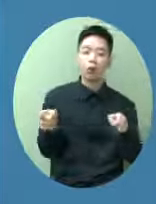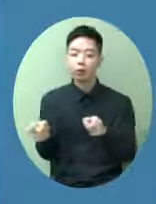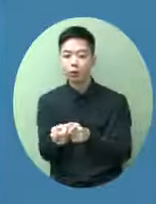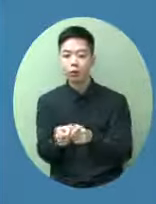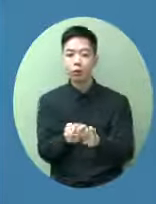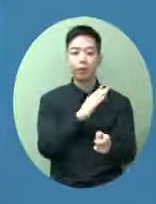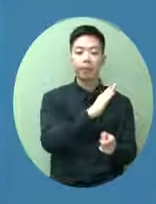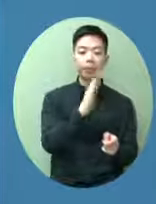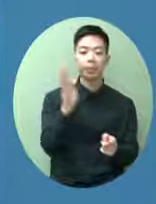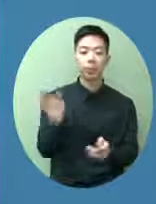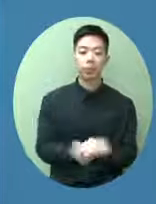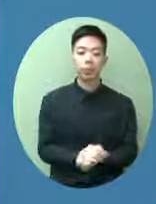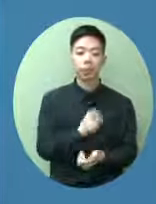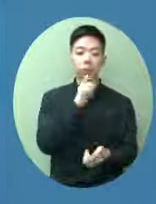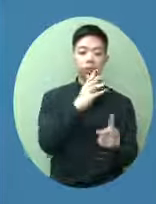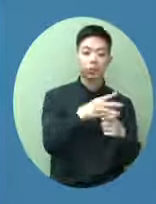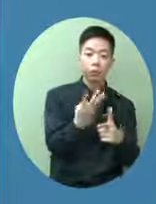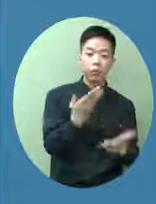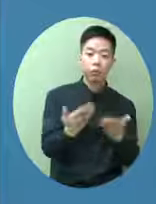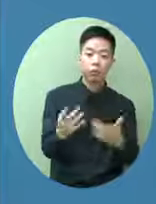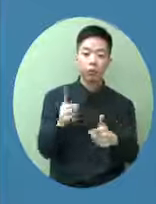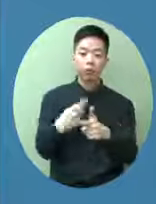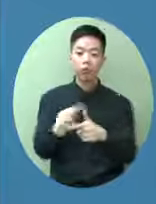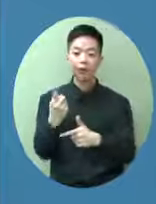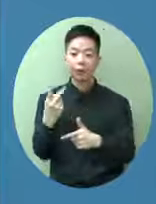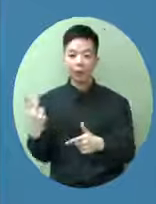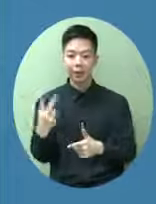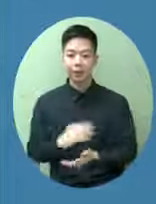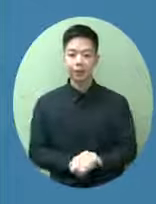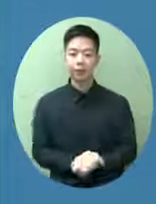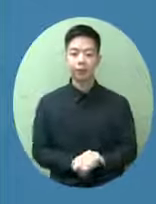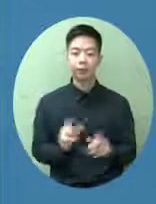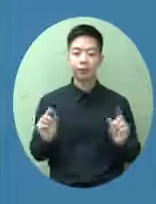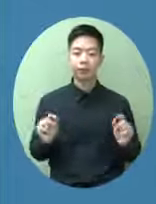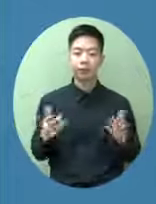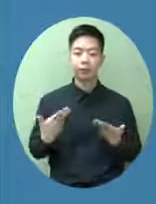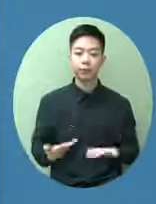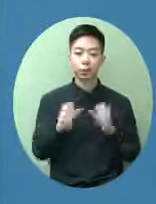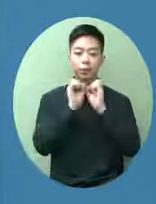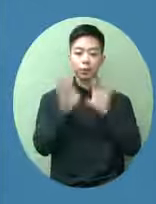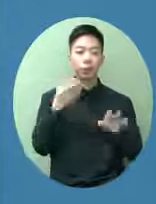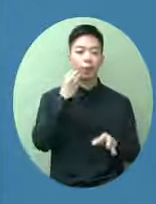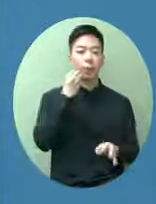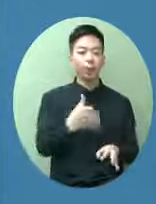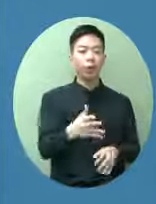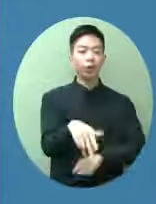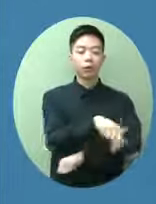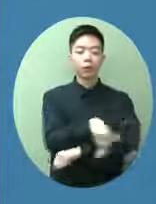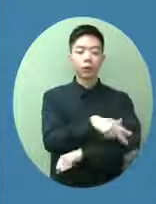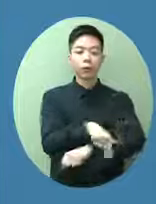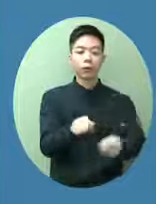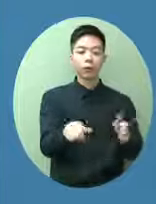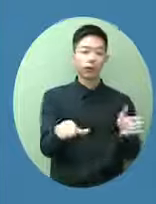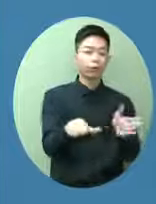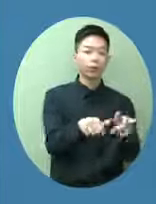基本上有些是四個月有些是去到十二個月換句話說現在公佈的寬減措施的延續最